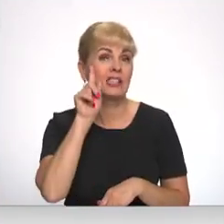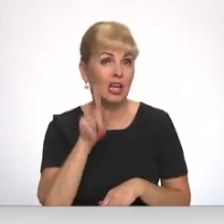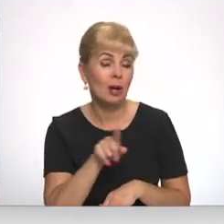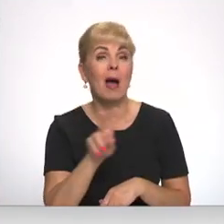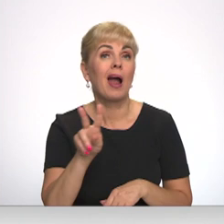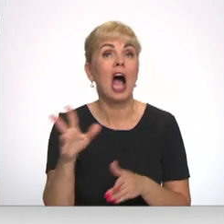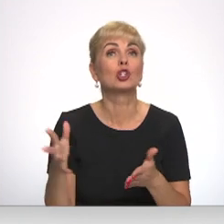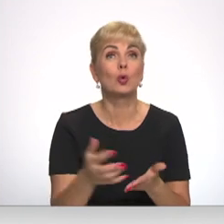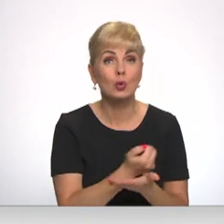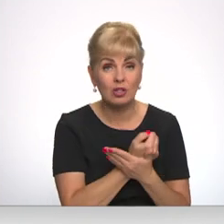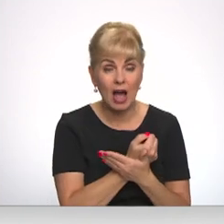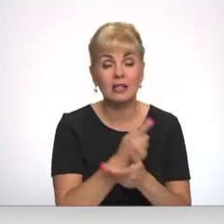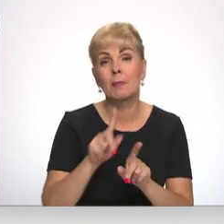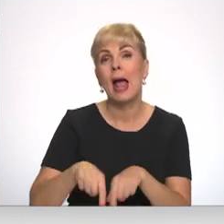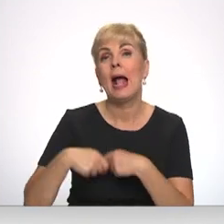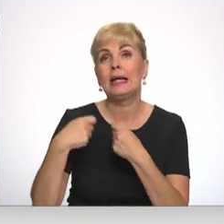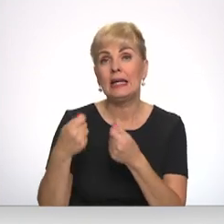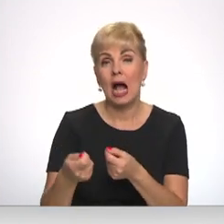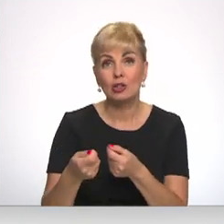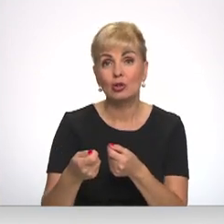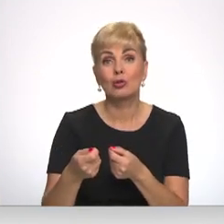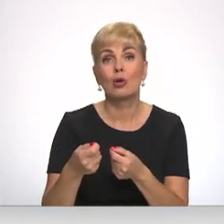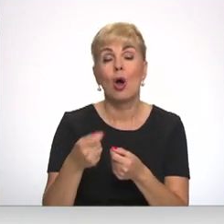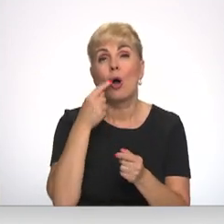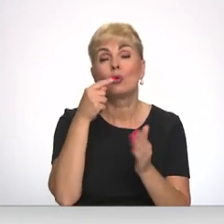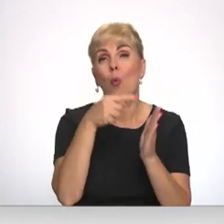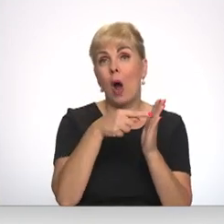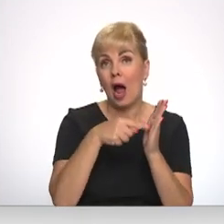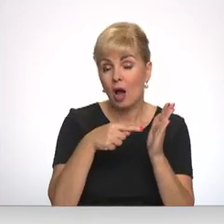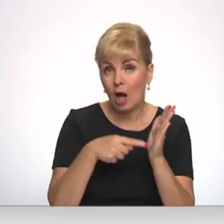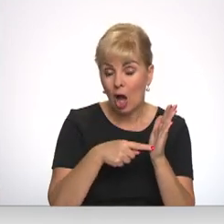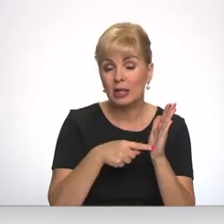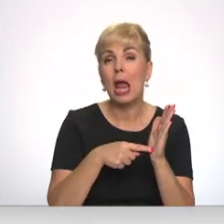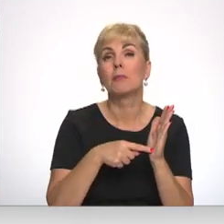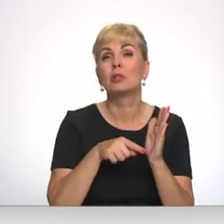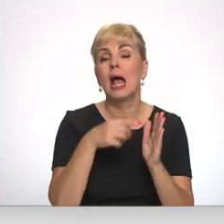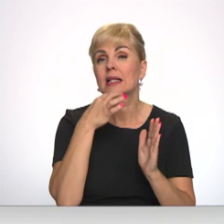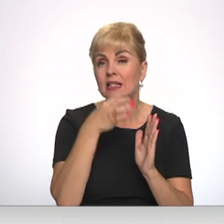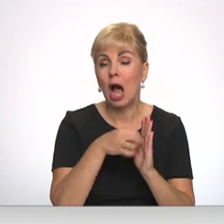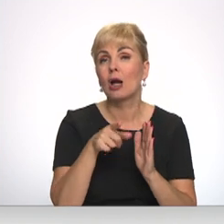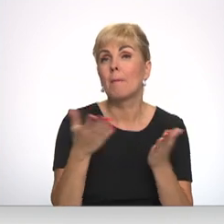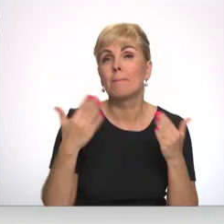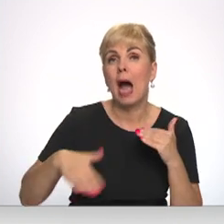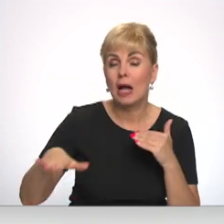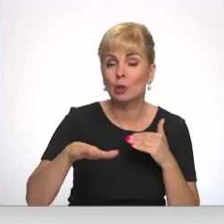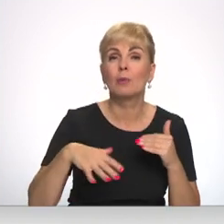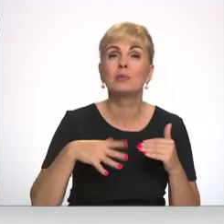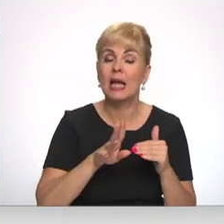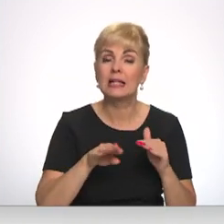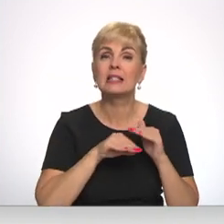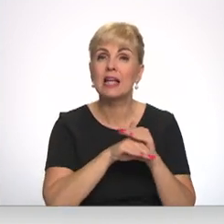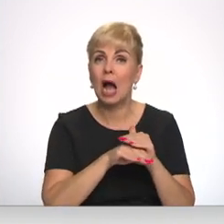uzvarēs, mēs izniedzam norādījumus un arī minam, ka tur ir parks, kas arī ir saglabājamā